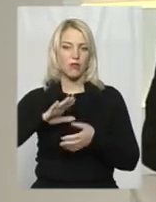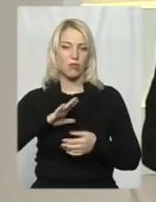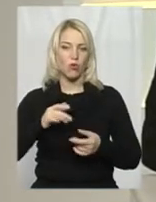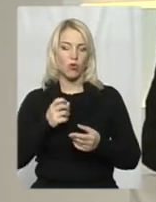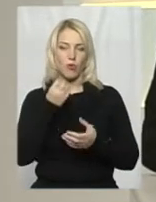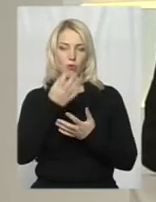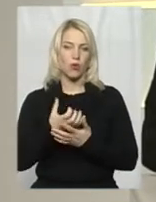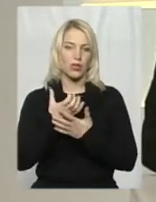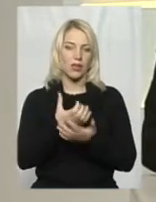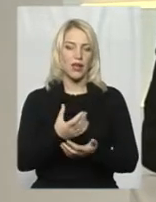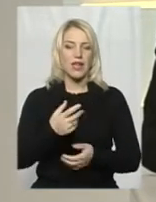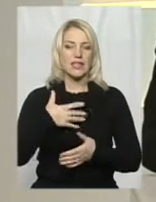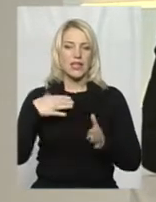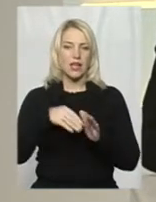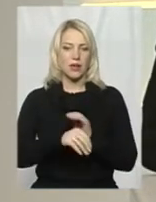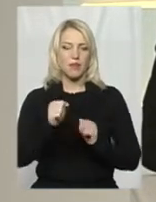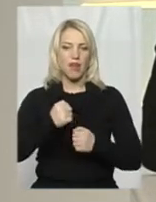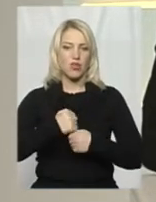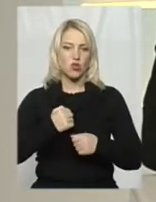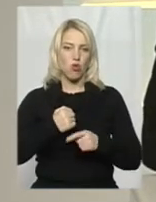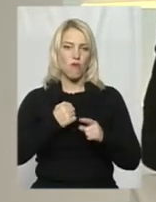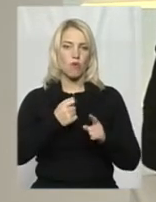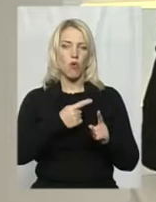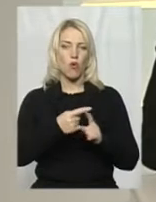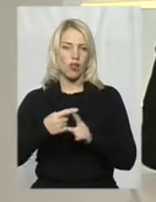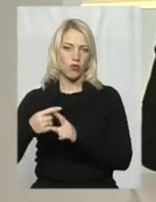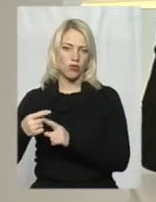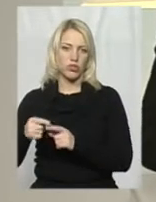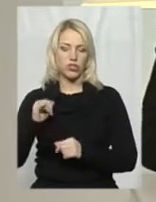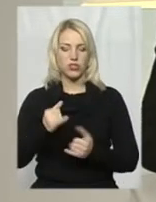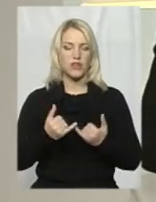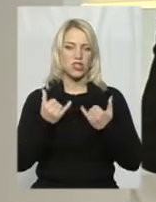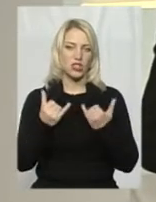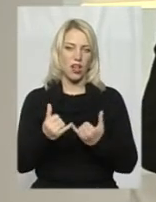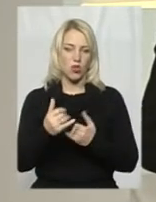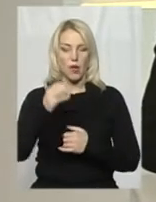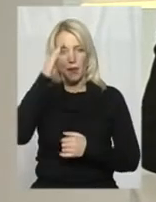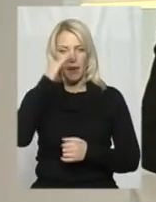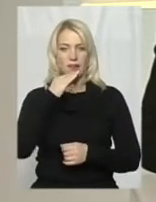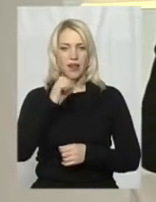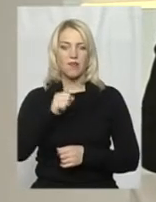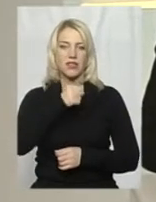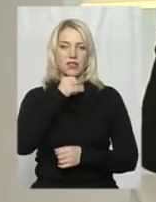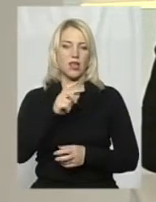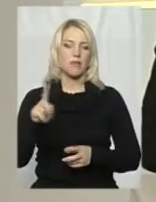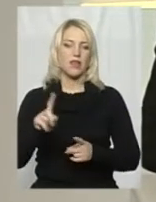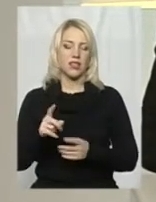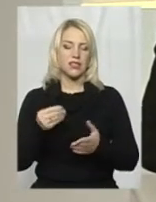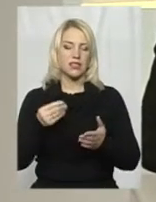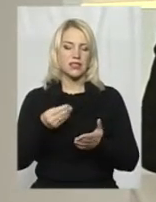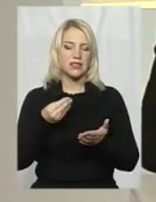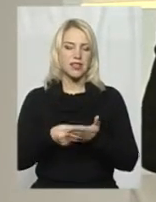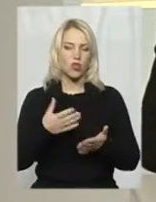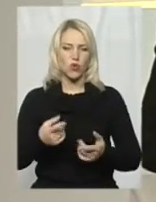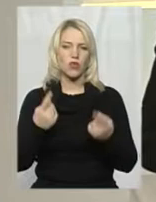воїнів на військовому кладовищі. Хмельничани віддали шану батькам і дідам, які ціною неймовірних зусиль